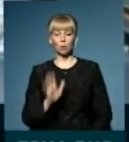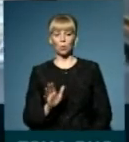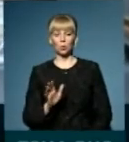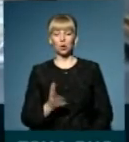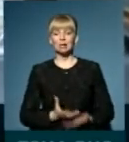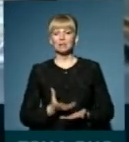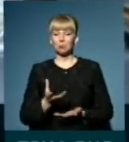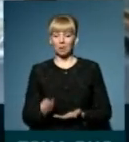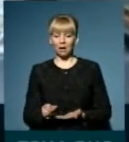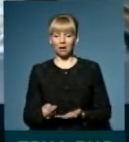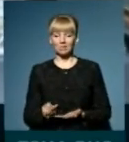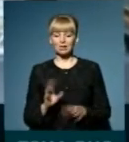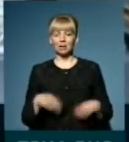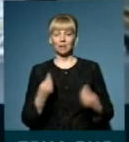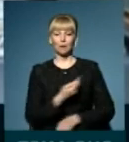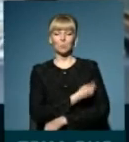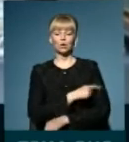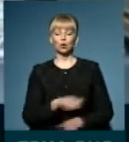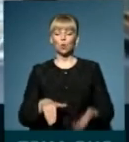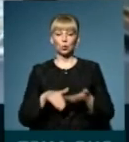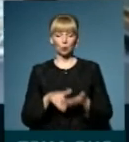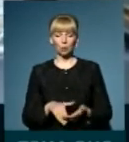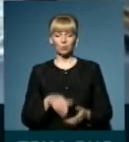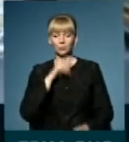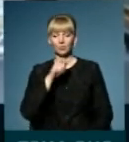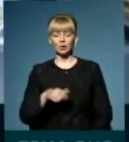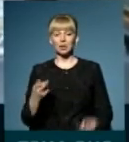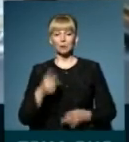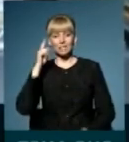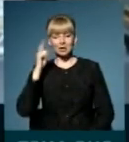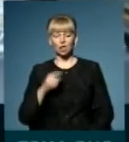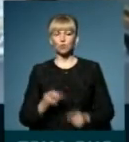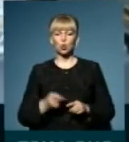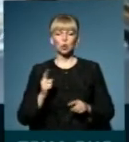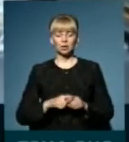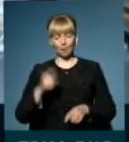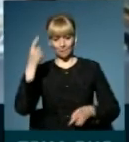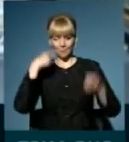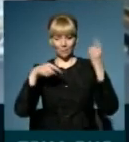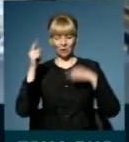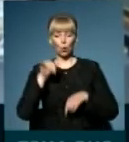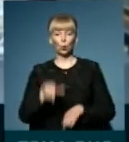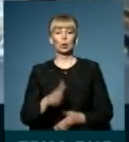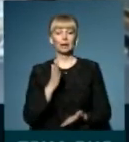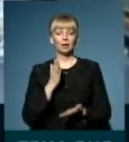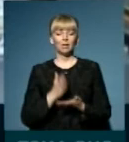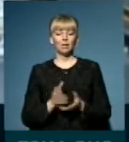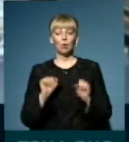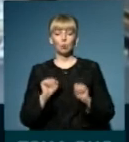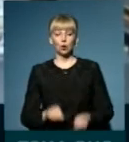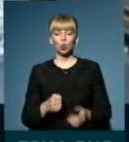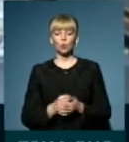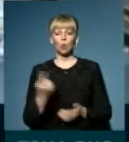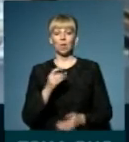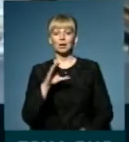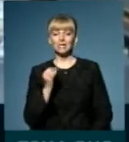сплачувати за надання медичної допомоги. Чернівчанам треба знати, що це абсолютний міф. В них є можливість до